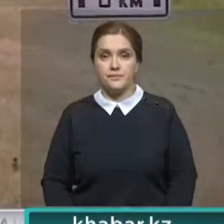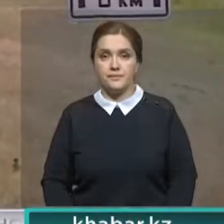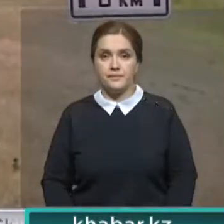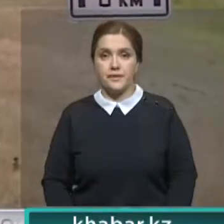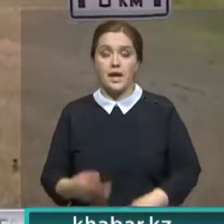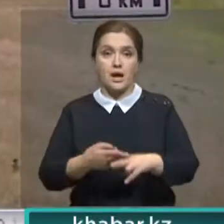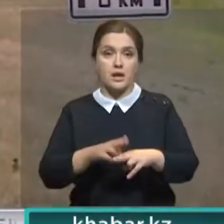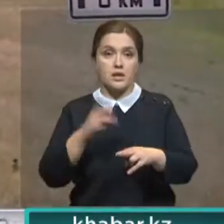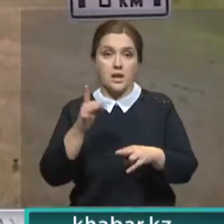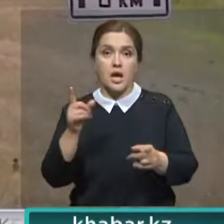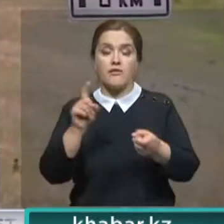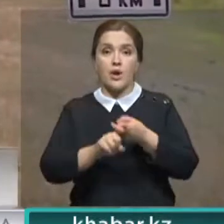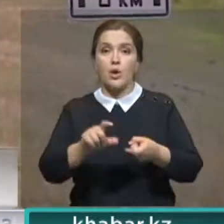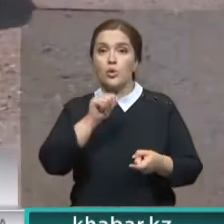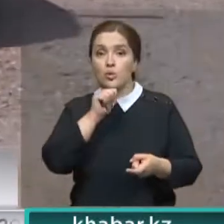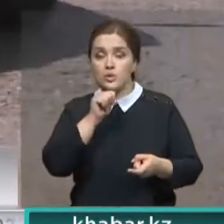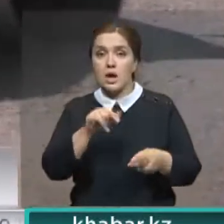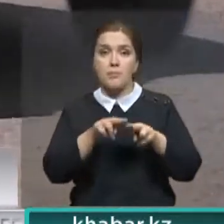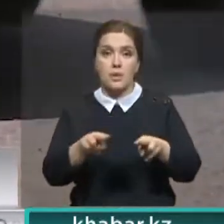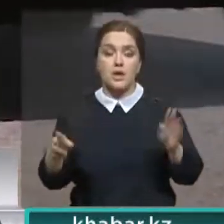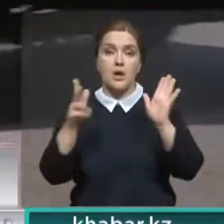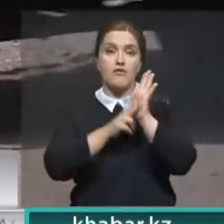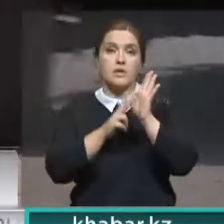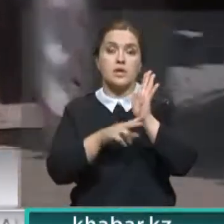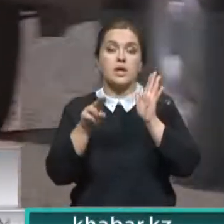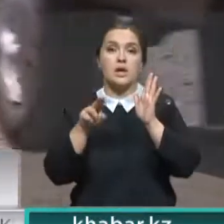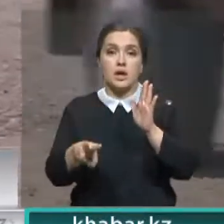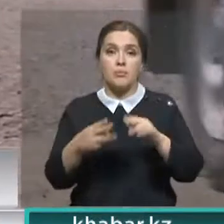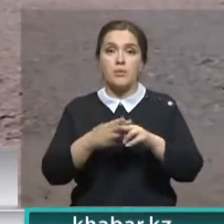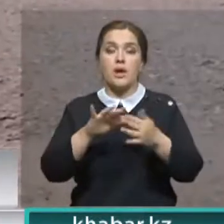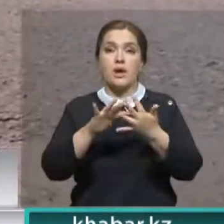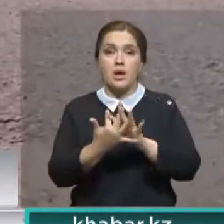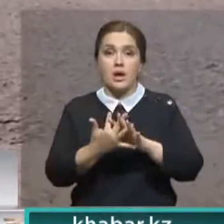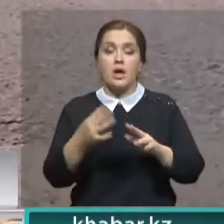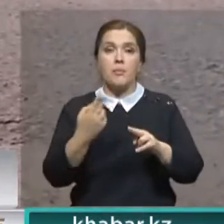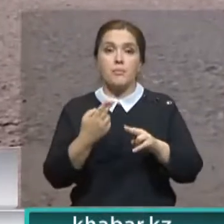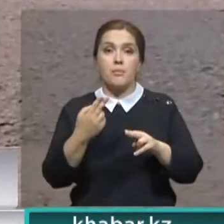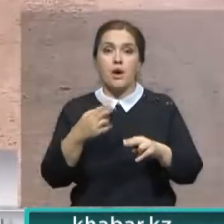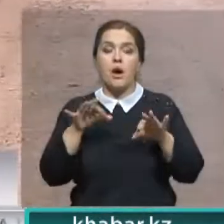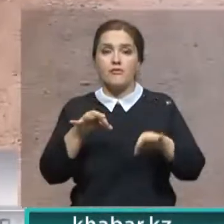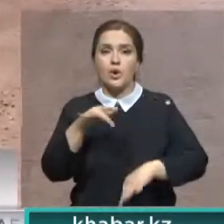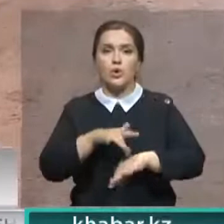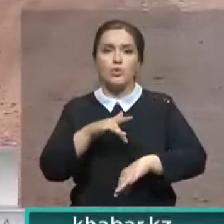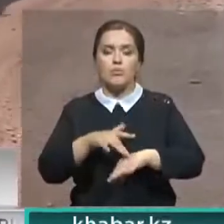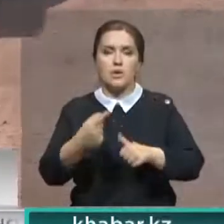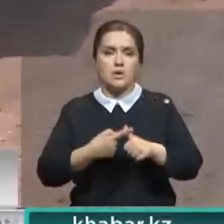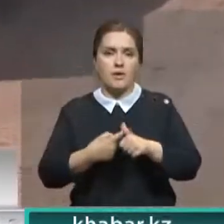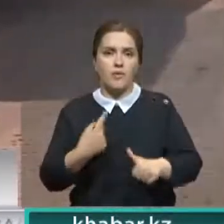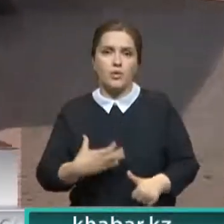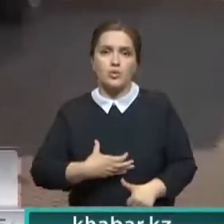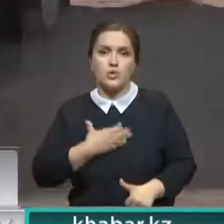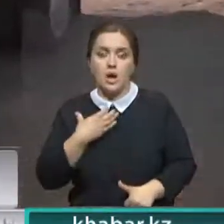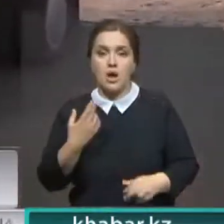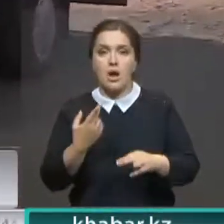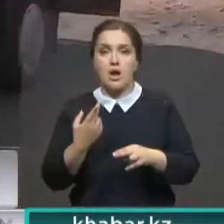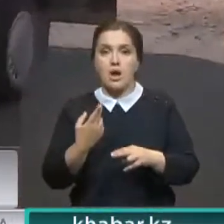Эта трасса связывает Костанай и Петропавловск. 80-километровый участок от поселка Озунголь до села Троебратное авторюбители называют ужасным. А некоторые и